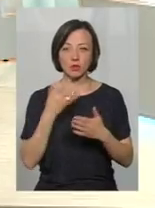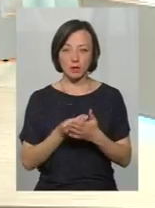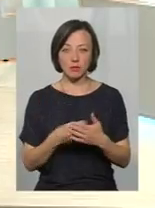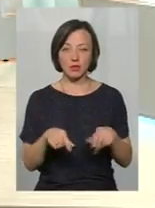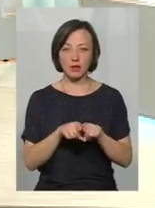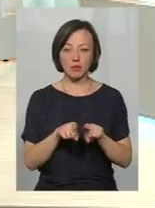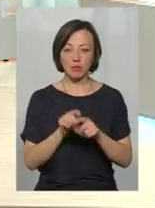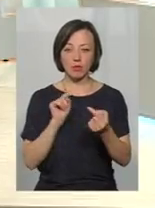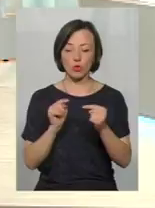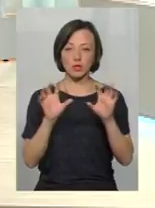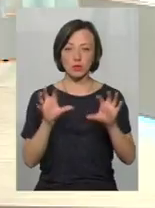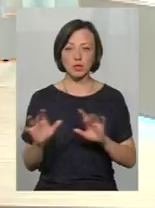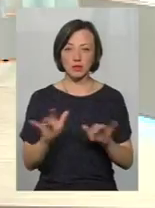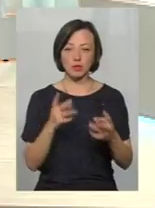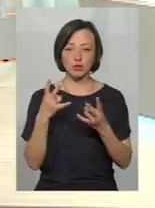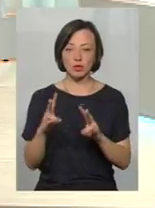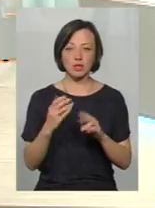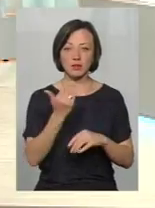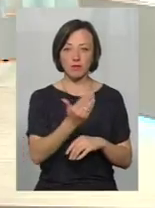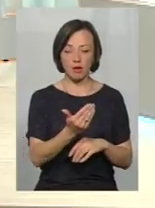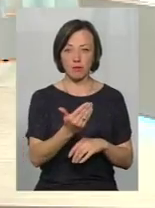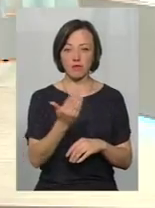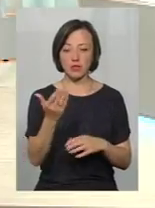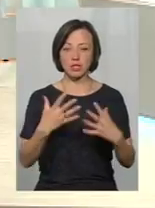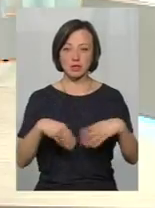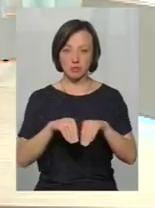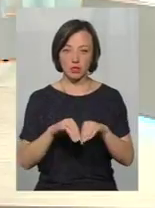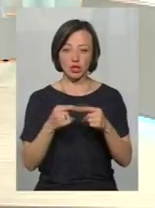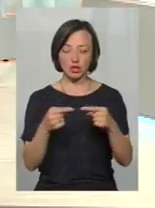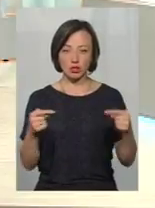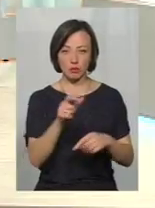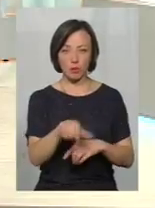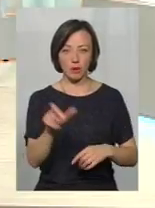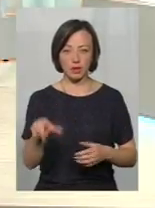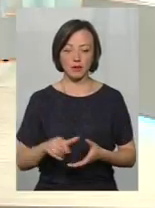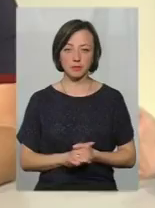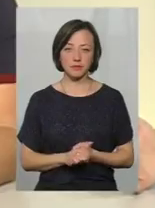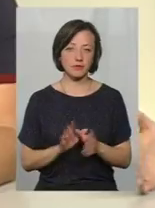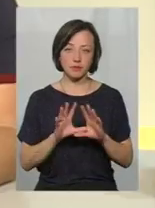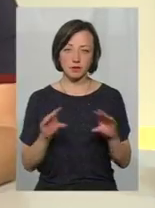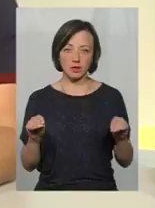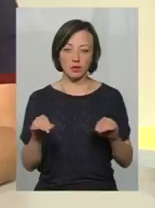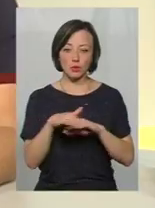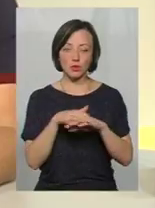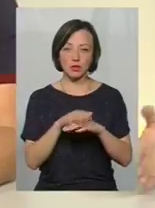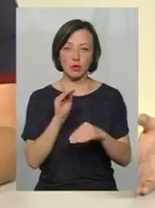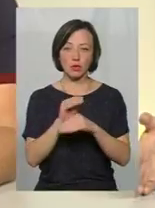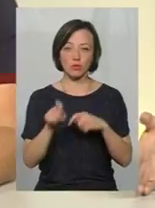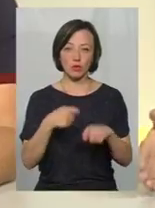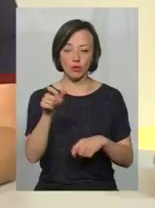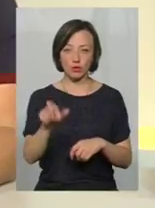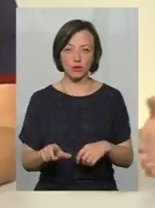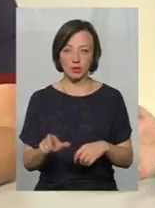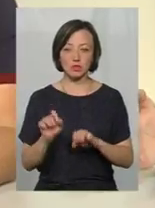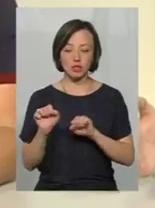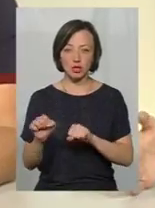такими протизаконними діями може нашкодити не тільки вам, вашій сім'ї, а й іншим громадянам. Все. Суспільний осуд порушника, щоб його